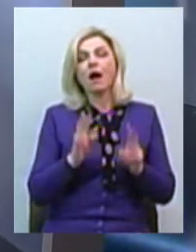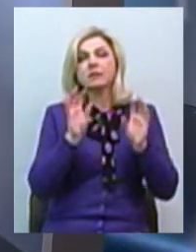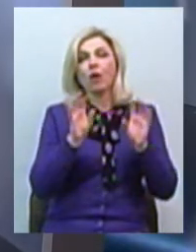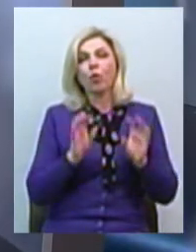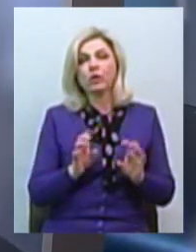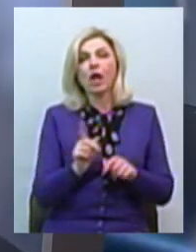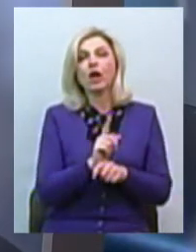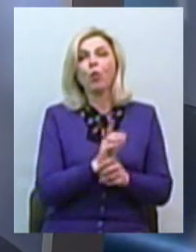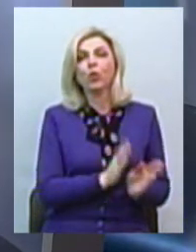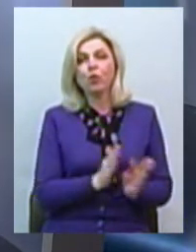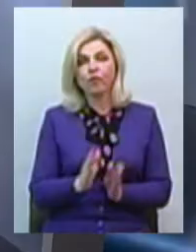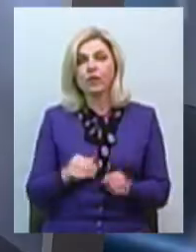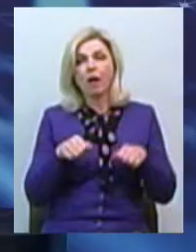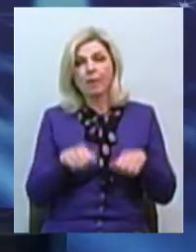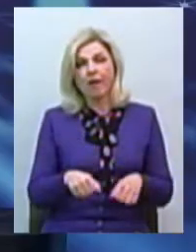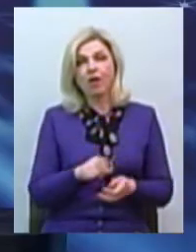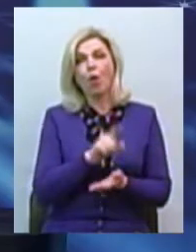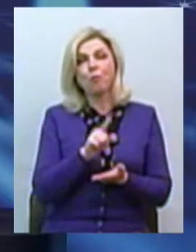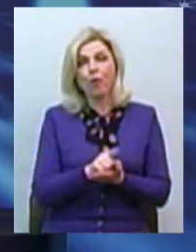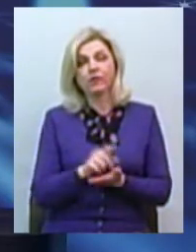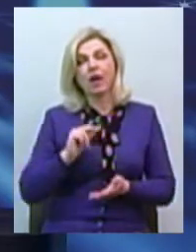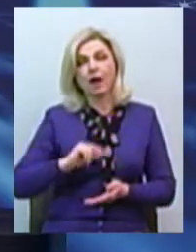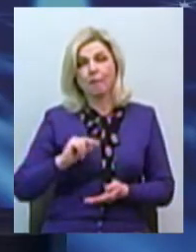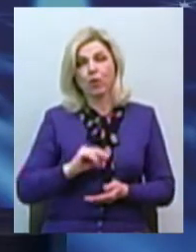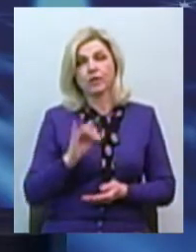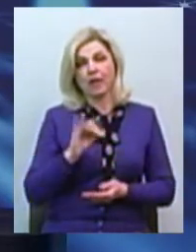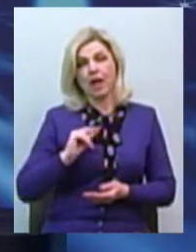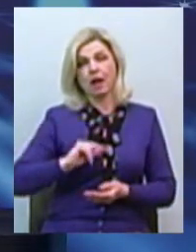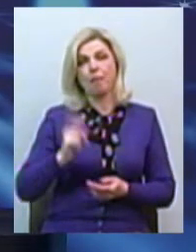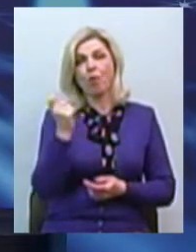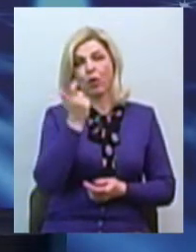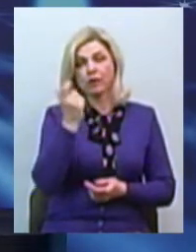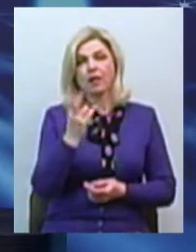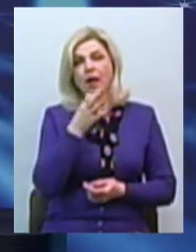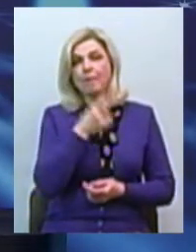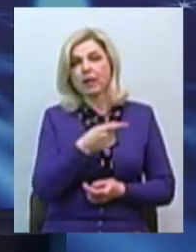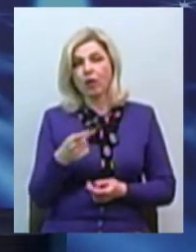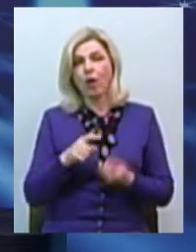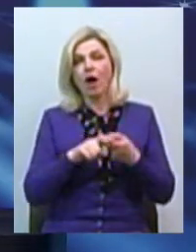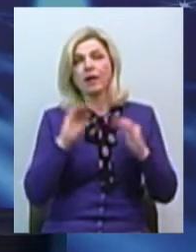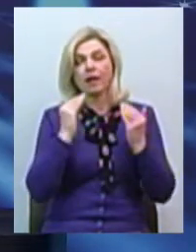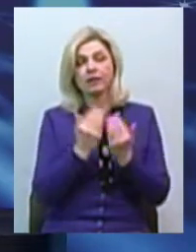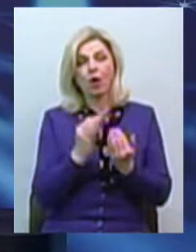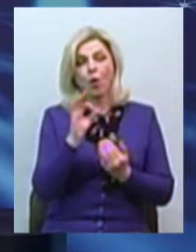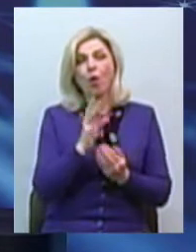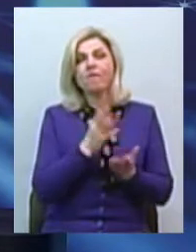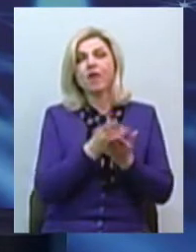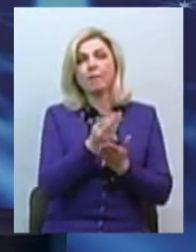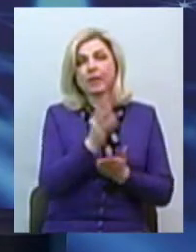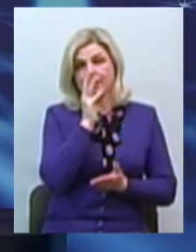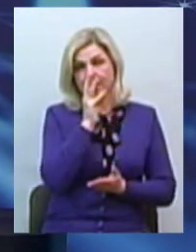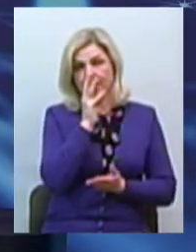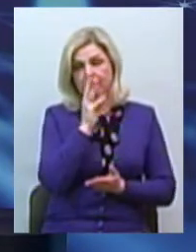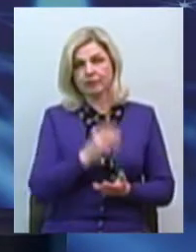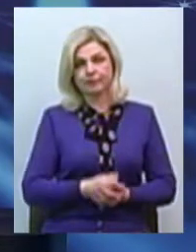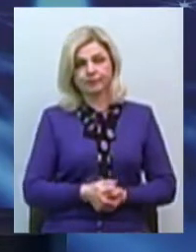врегульовано права та обов'язки працівників і роботодавців на період карантину в частині виплати заробітної плати